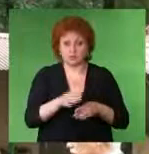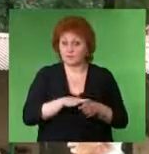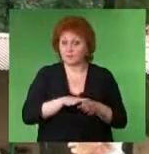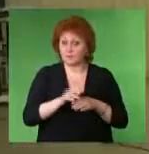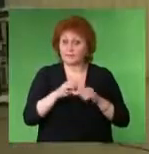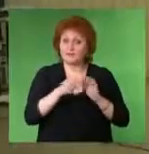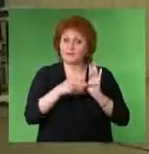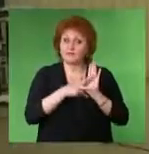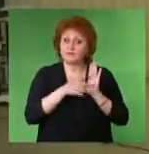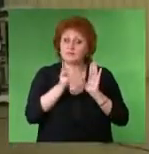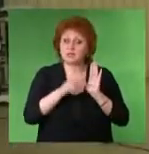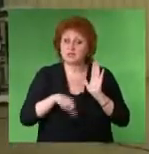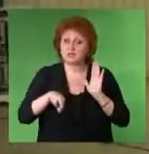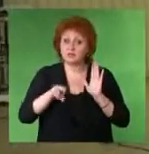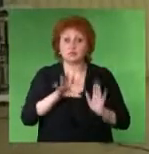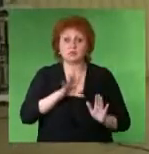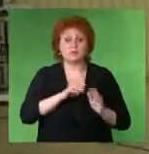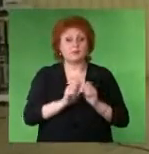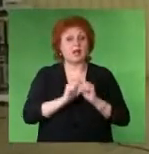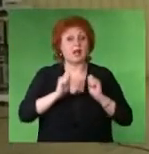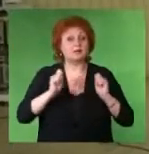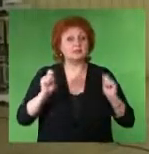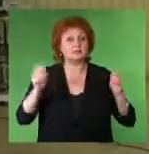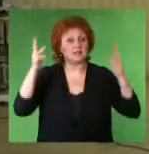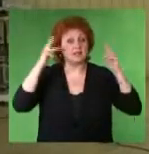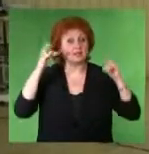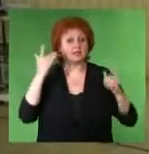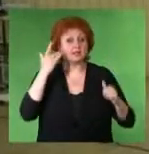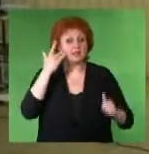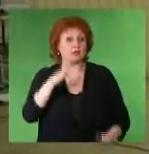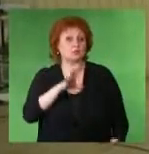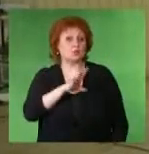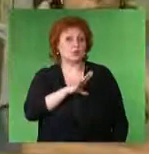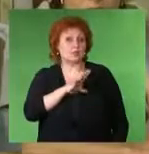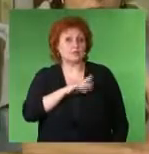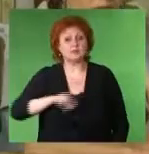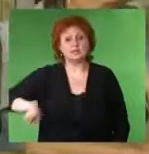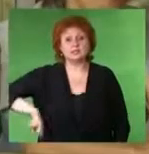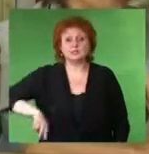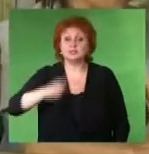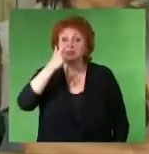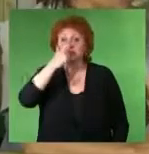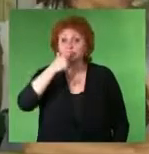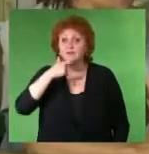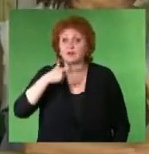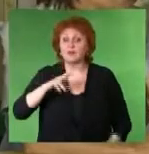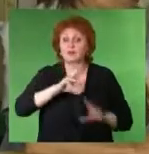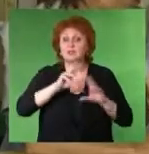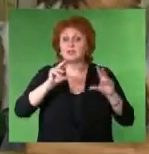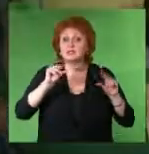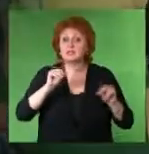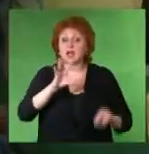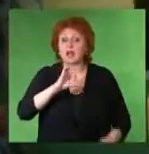придерживаемся 18 июня состоялось открытие смены, на котором присутствовали Проректор Ставропольской православной